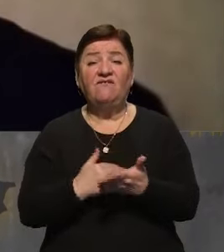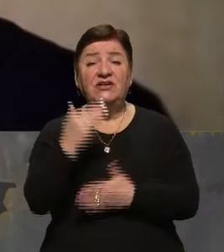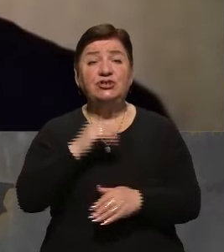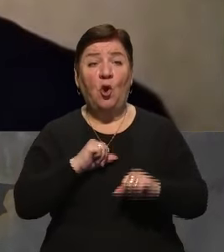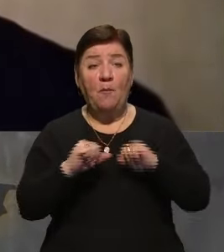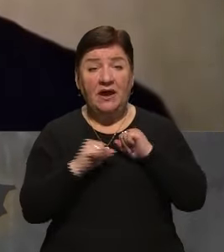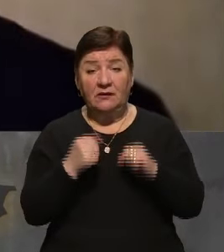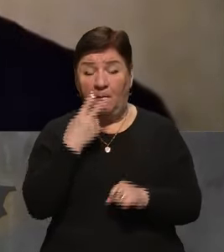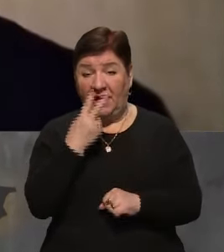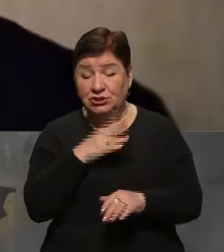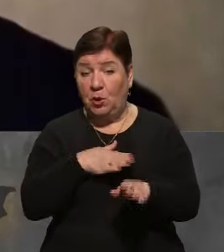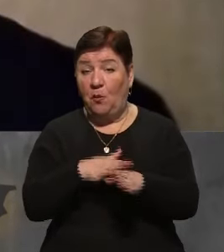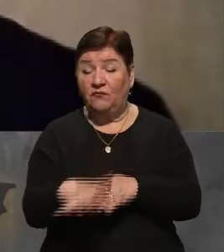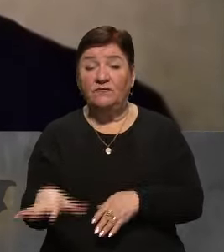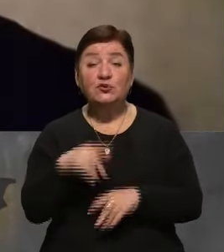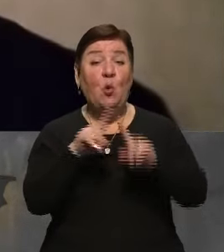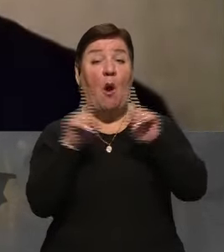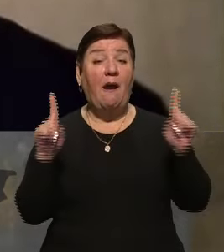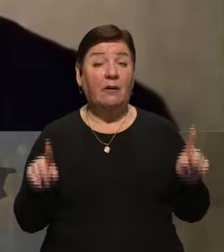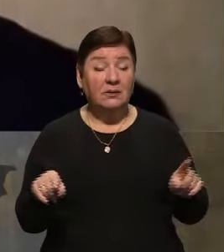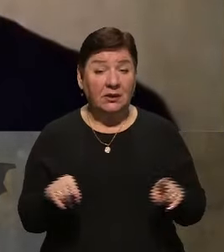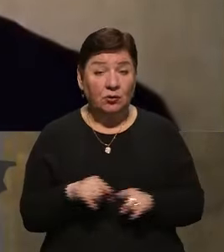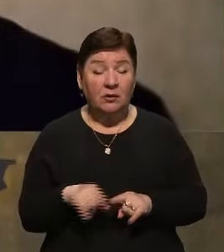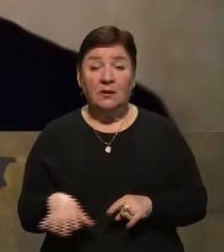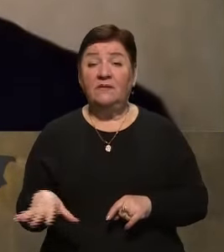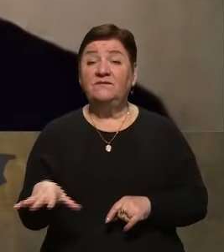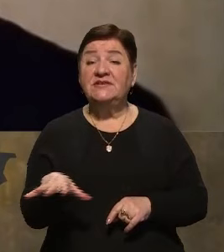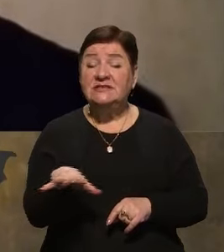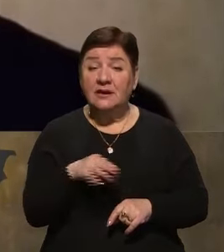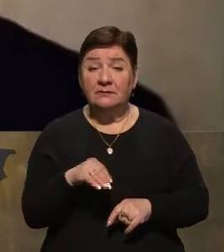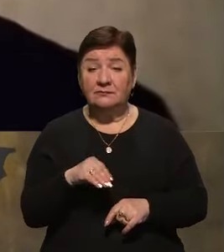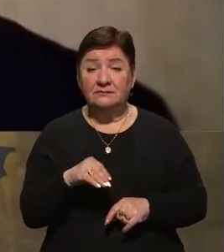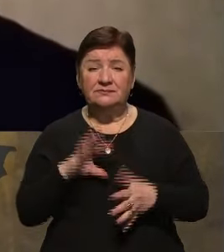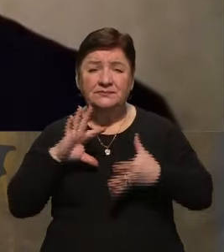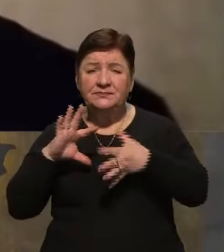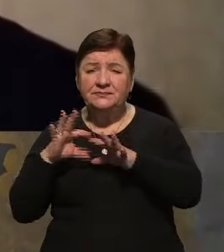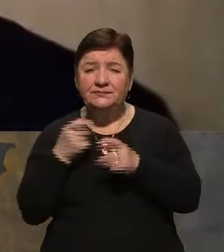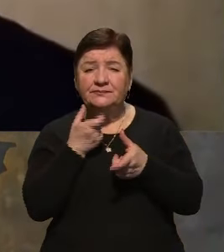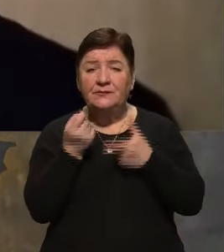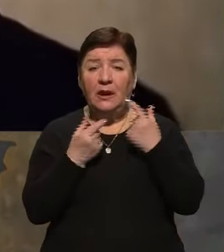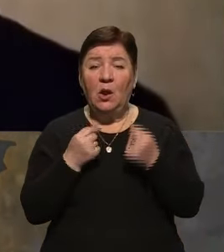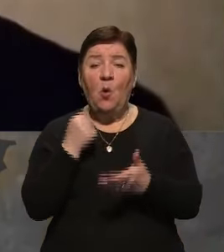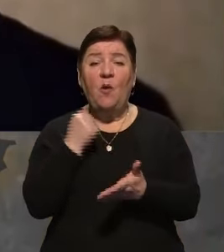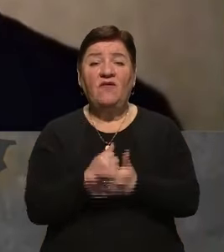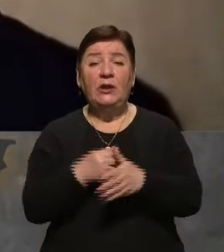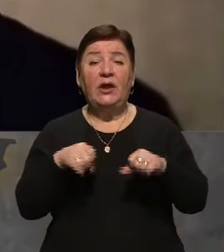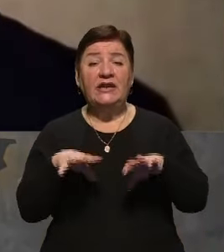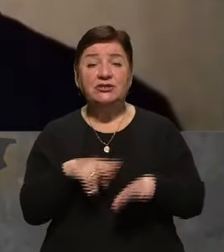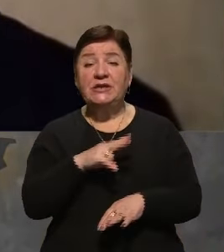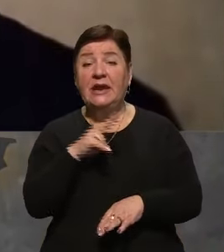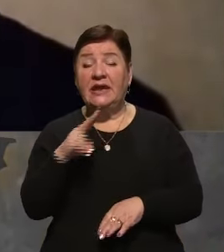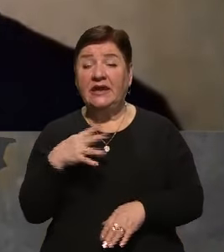воно бачить повністю всю картину, всі подробиці і ухвалює рішення, які